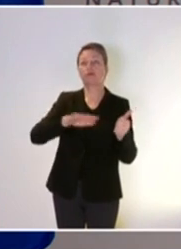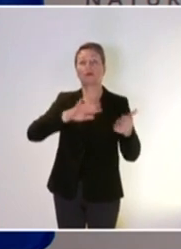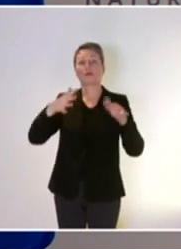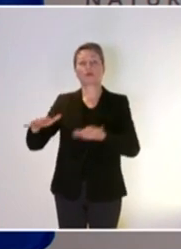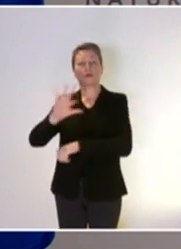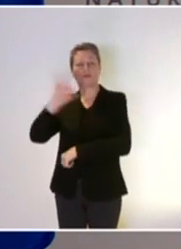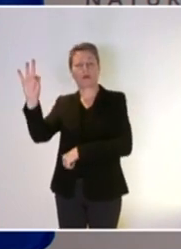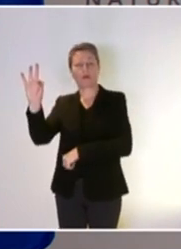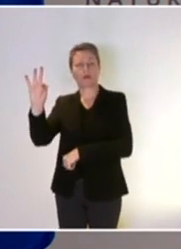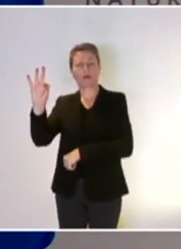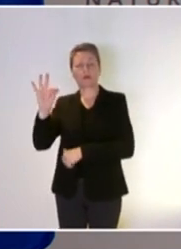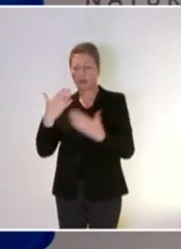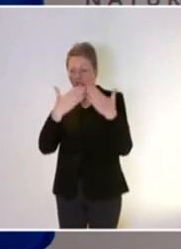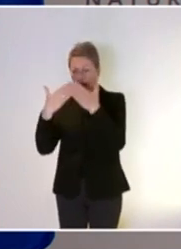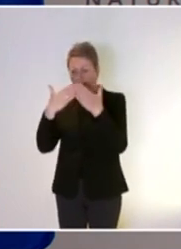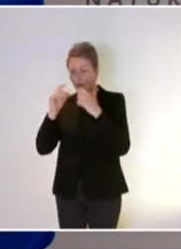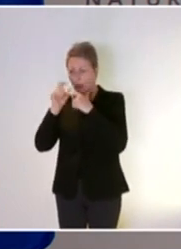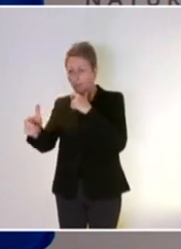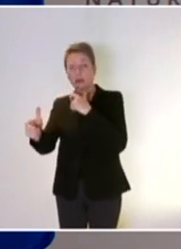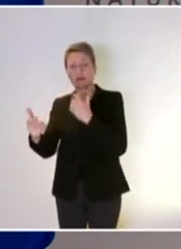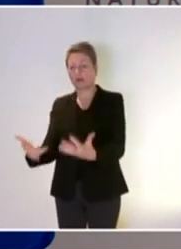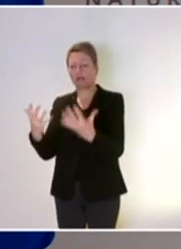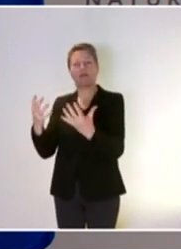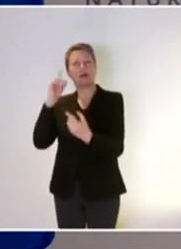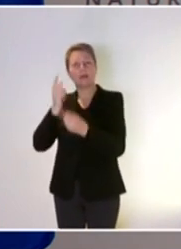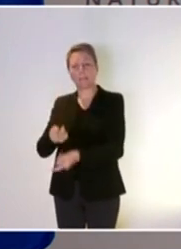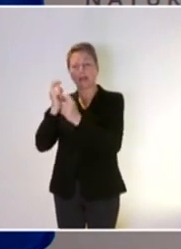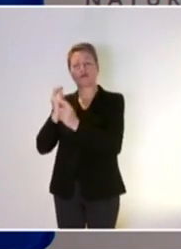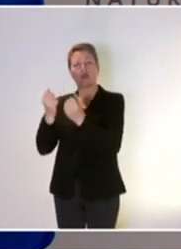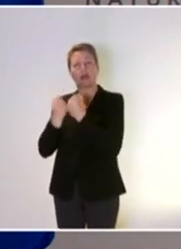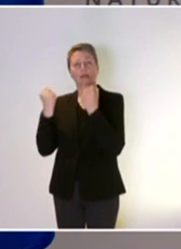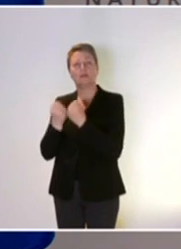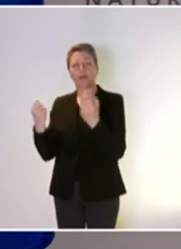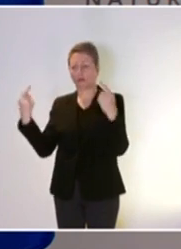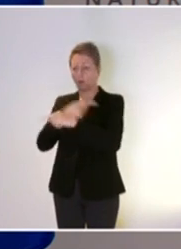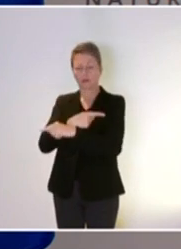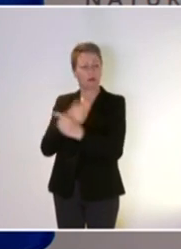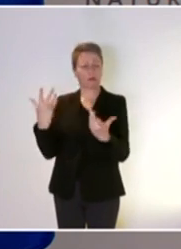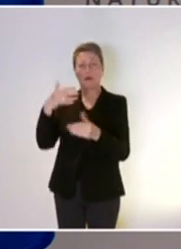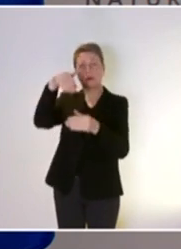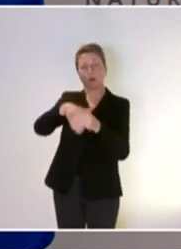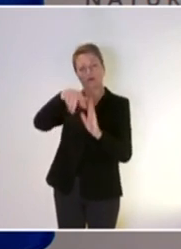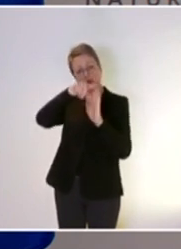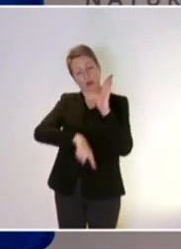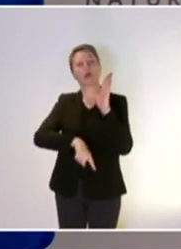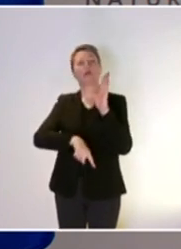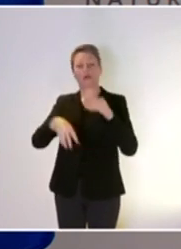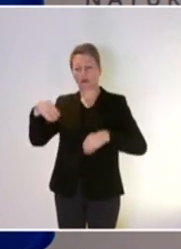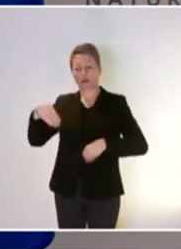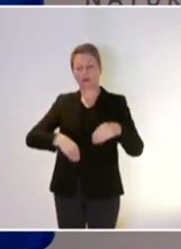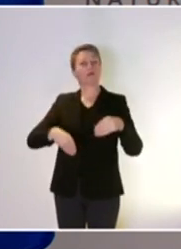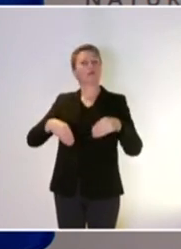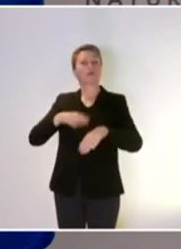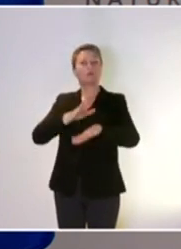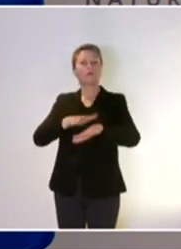Il n'y a pas d'étude d'impact sur les activités de pêche, ce qui est, semble-t-il, en contradiction avec justement le contenu des règles imposées par la directive européenne.